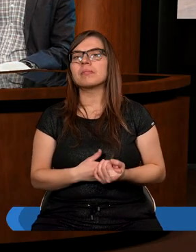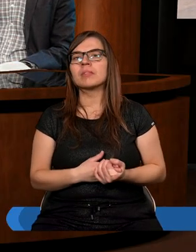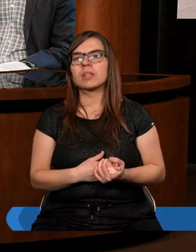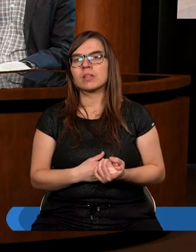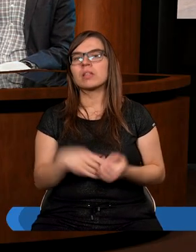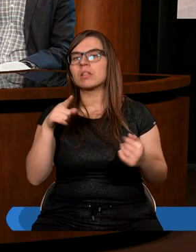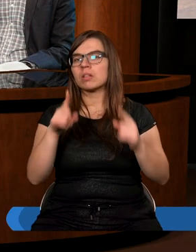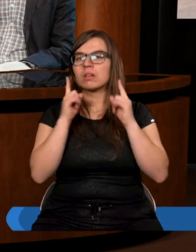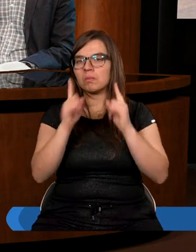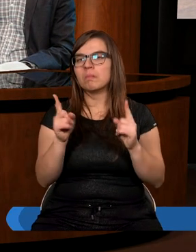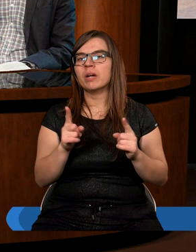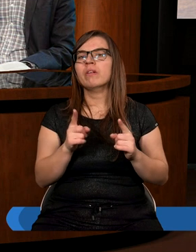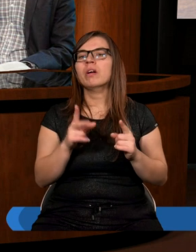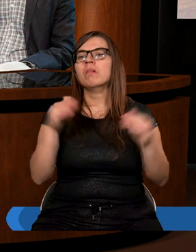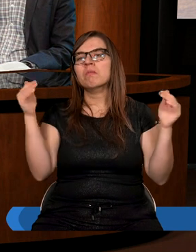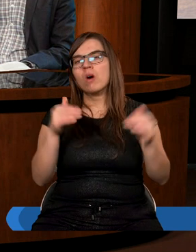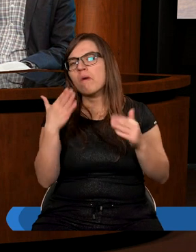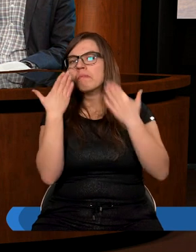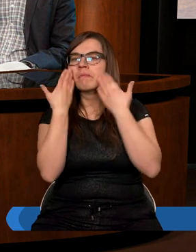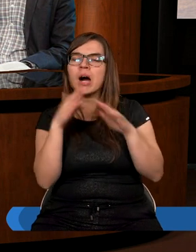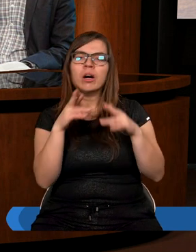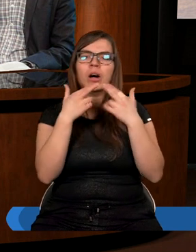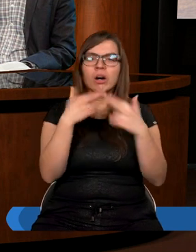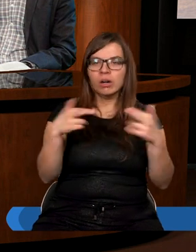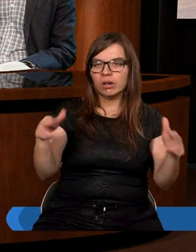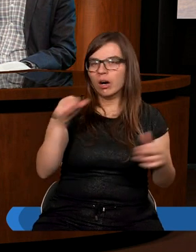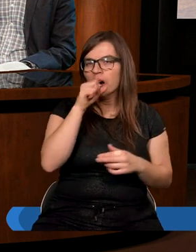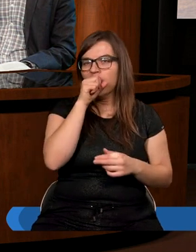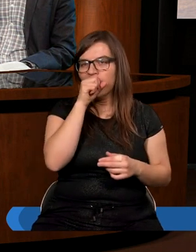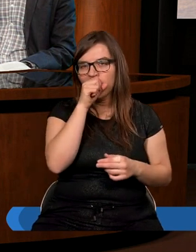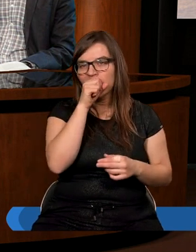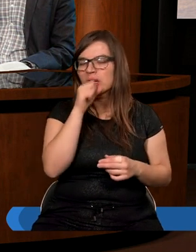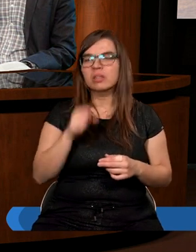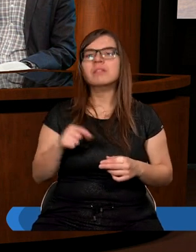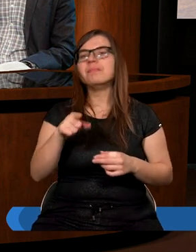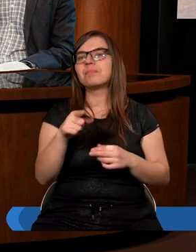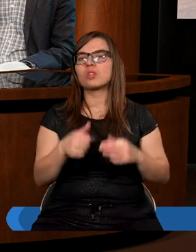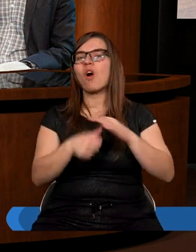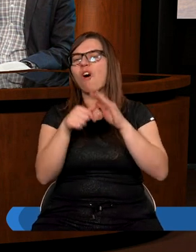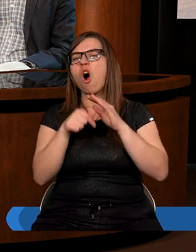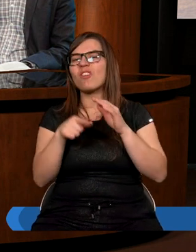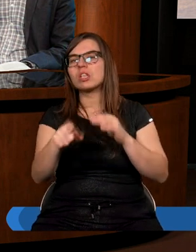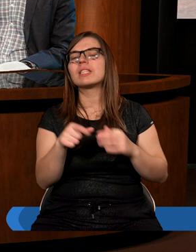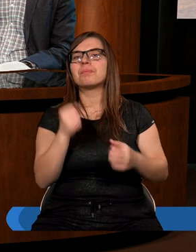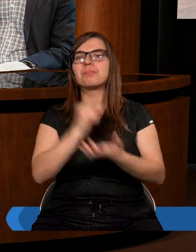To prawda, że możemy bardzo różnie zarządzić tym cudownym darem, kiedy Bóg